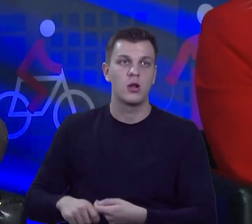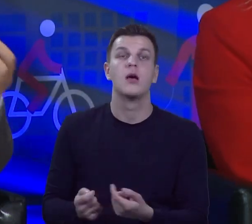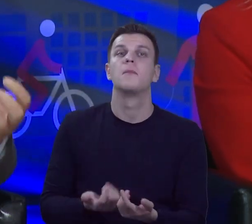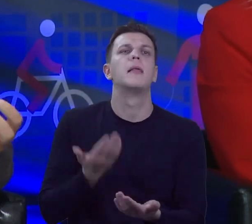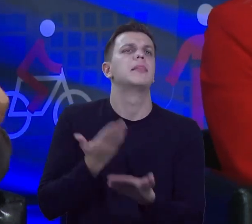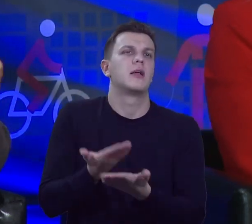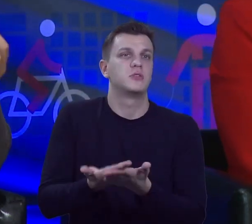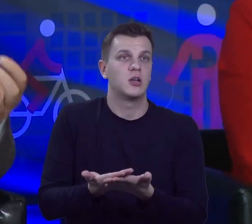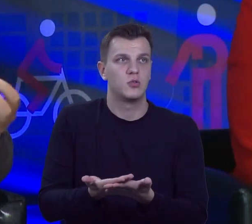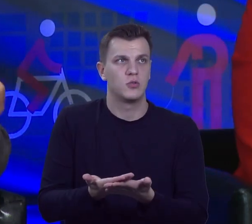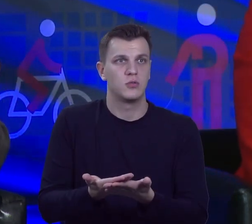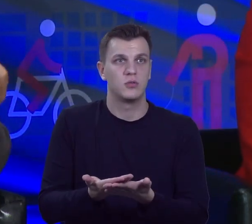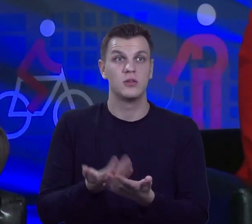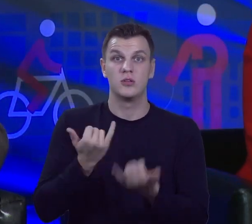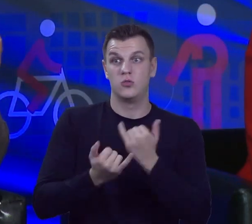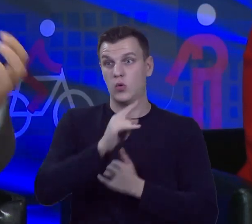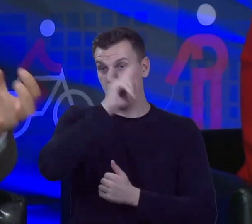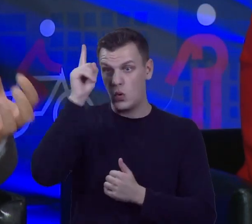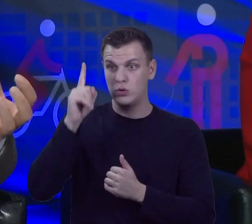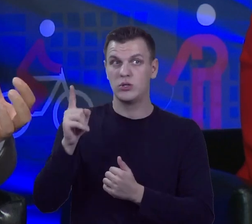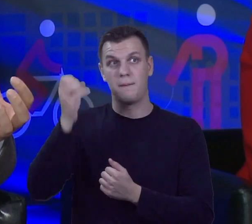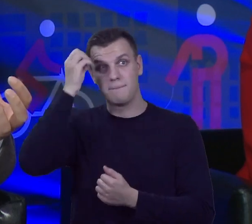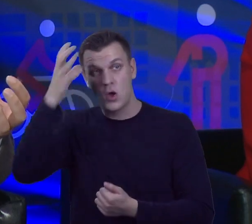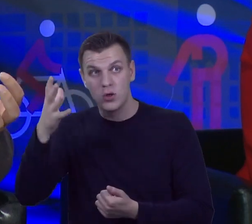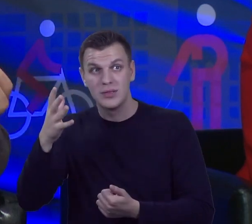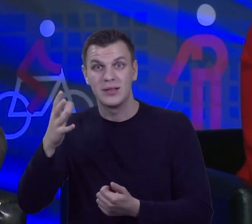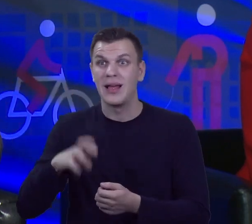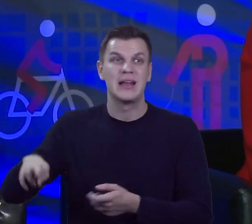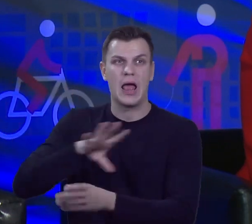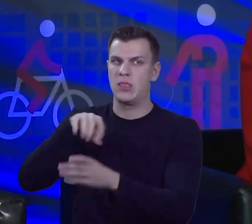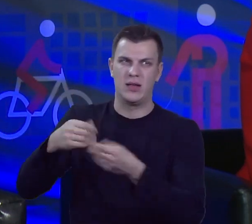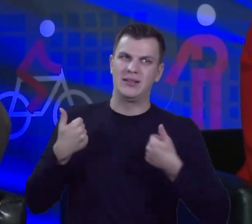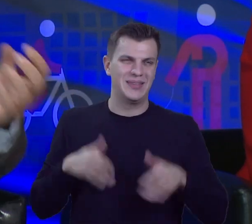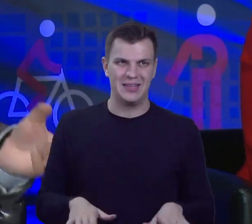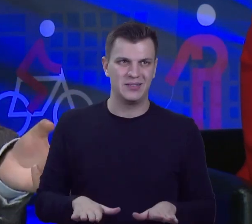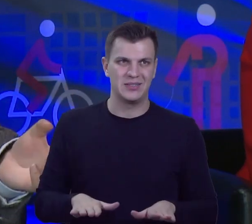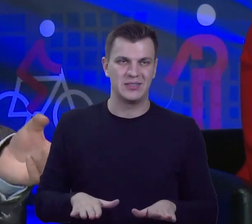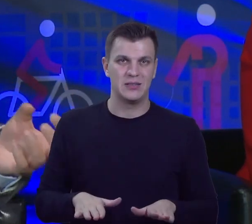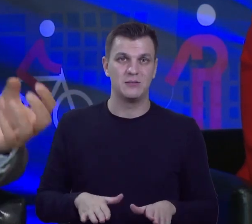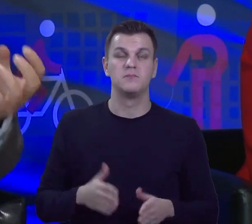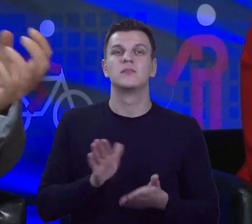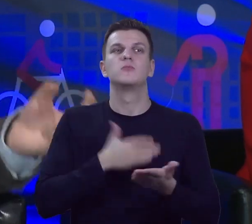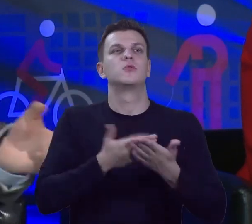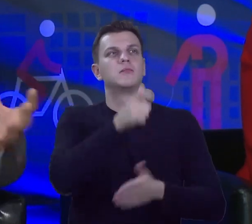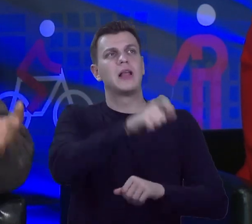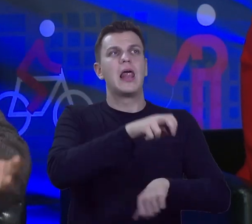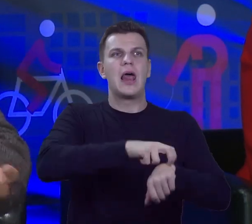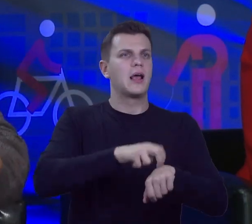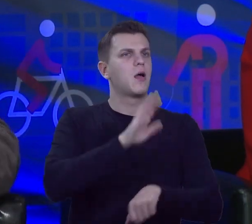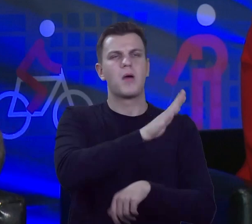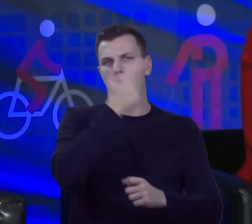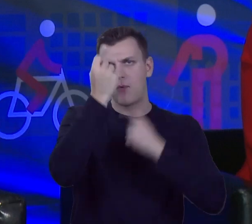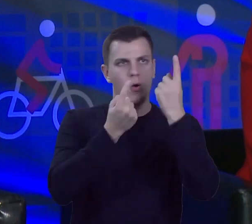Wszystkich sensownych ludzi z rad wywiało. Jeżeli dzisiaj jakiś lekarz, który ma dobre pomysły na